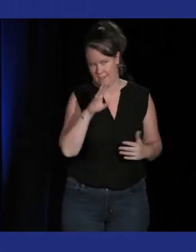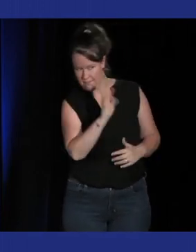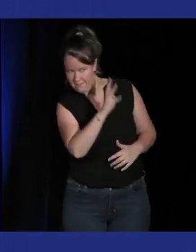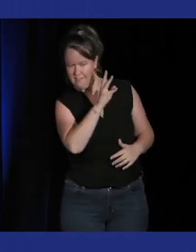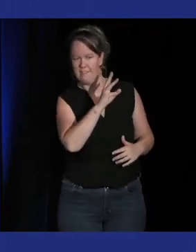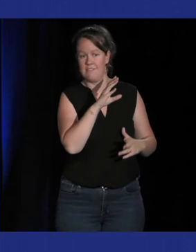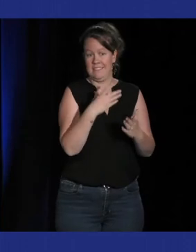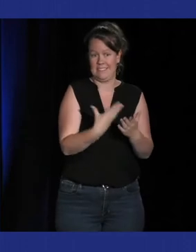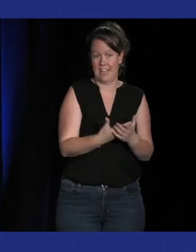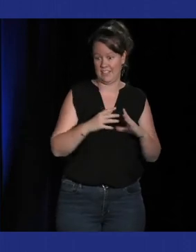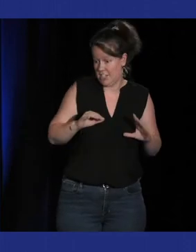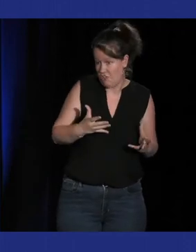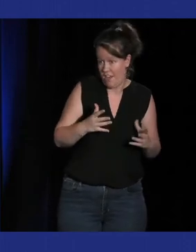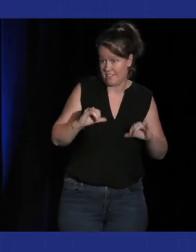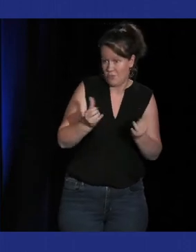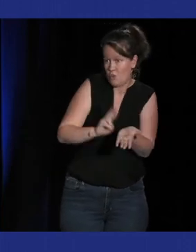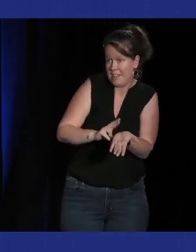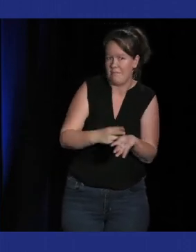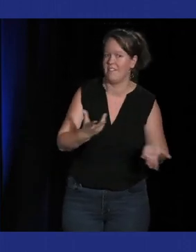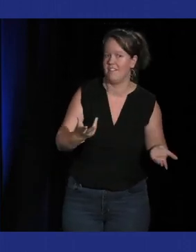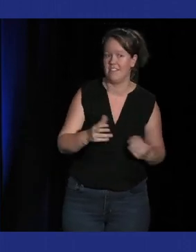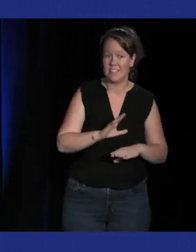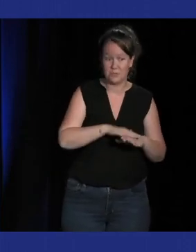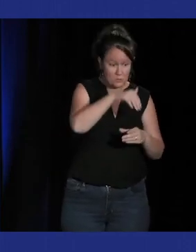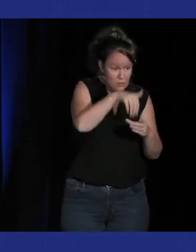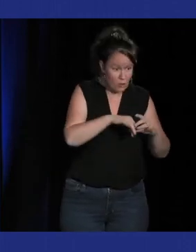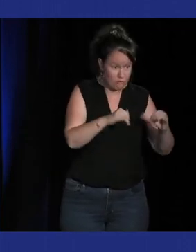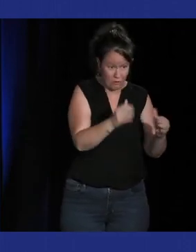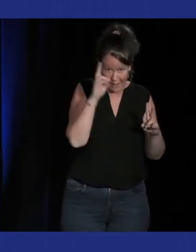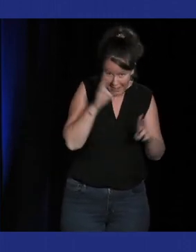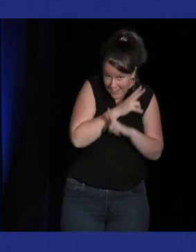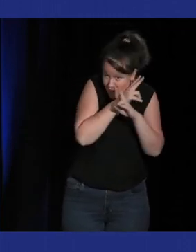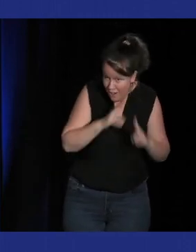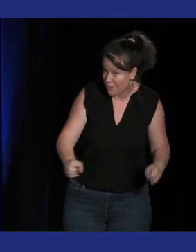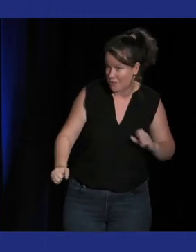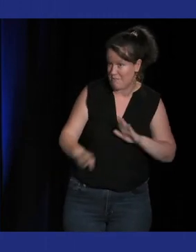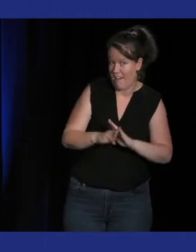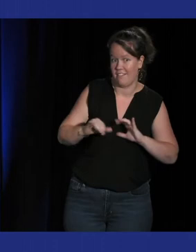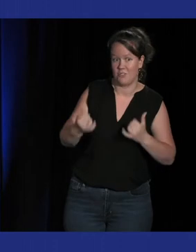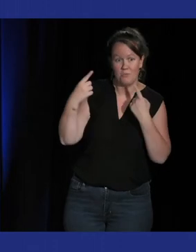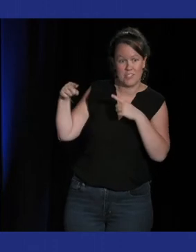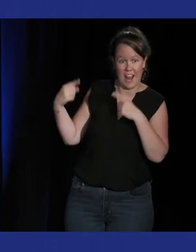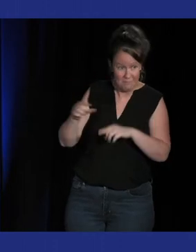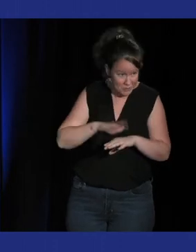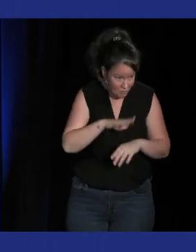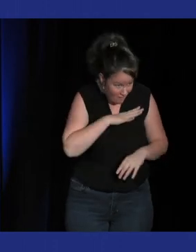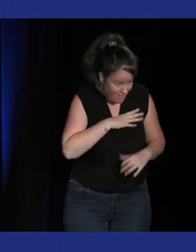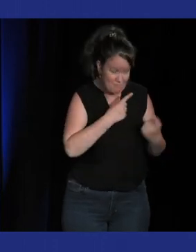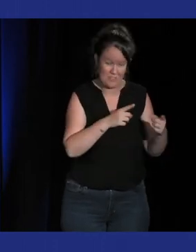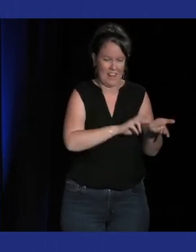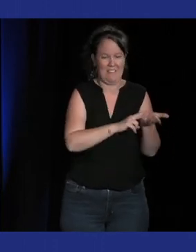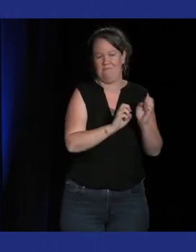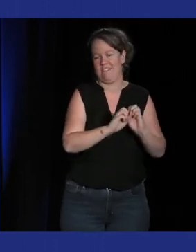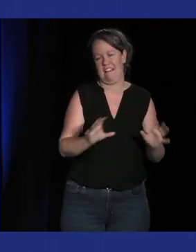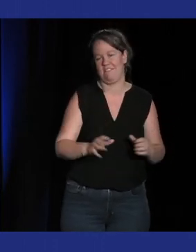gameplay du jeu de rythme donc quelque chose qui n'a rien à voir avec à l'origine un Dance Revolution et ce qui est bien aussi c'est un le côté